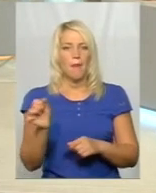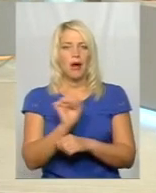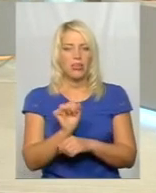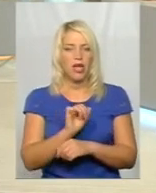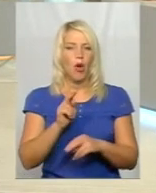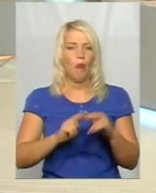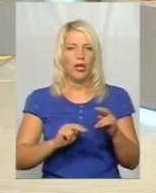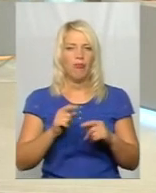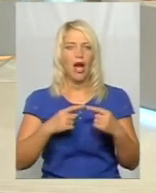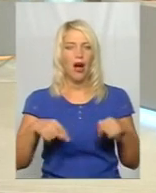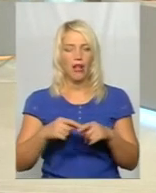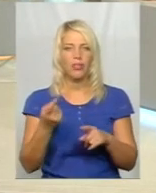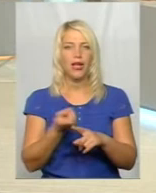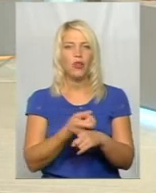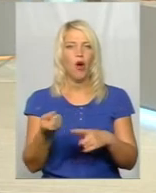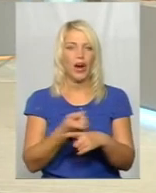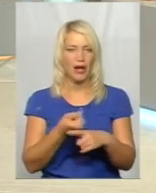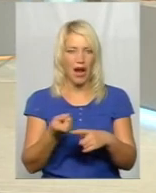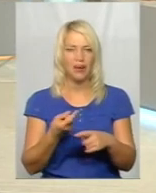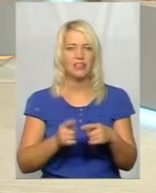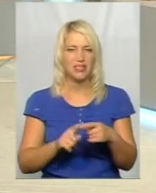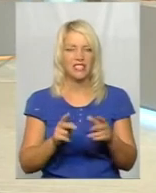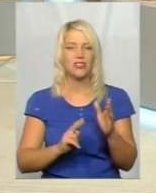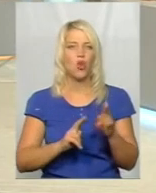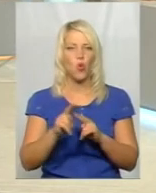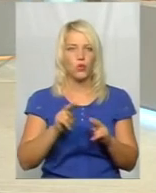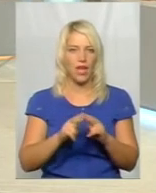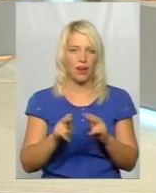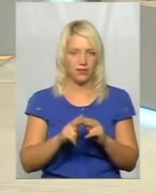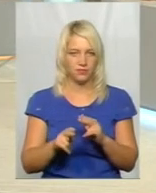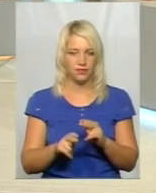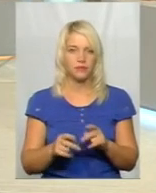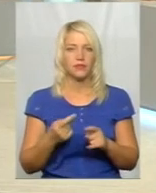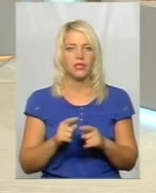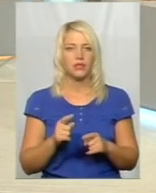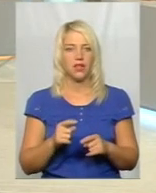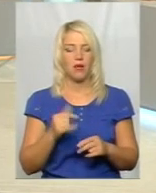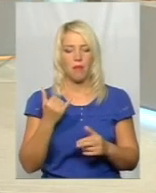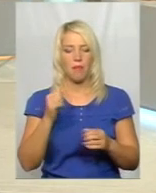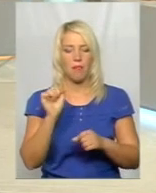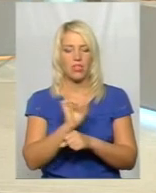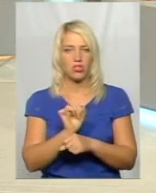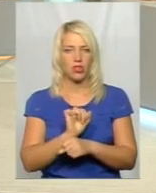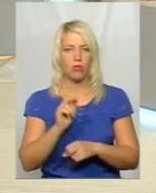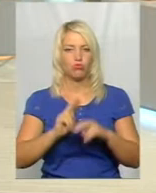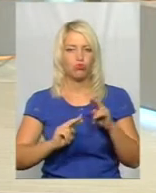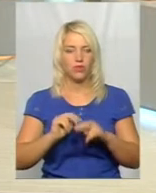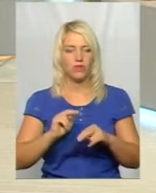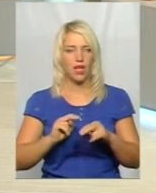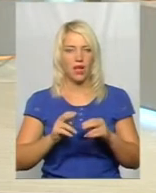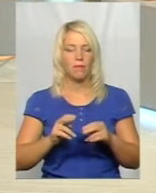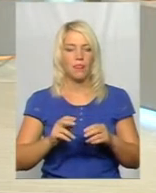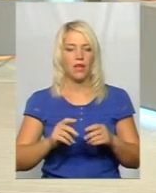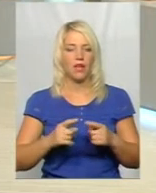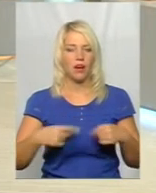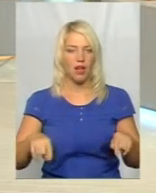токаря, це сусера по ремонту автомобілів. Сьогодні в машинобудівній галузі практично є єдиний